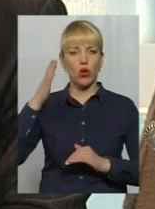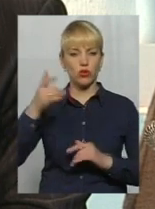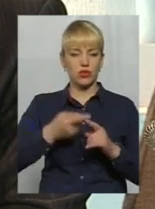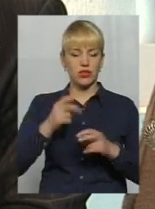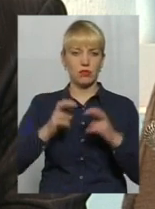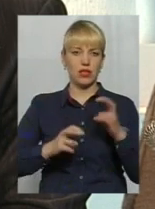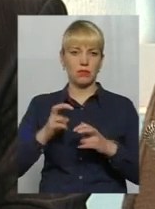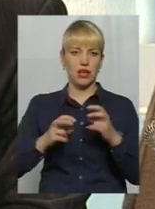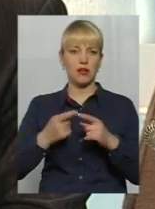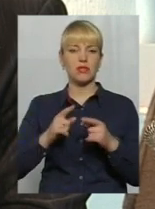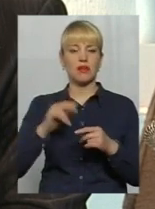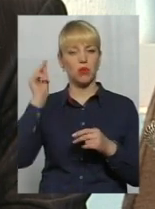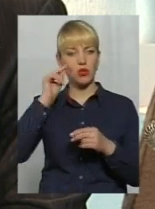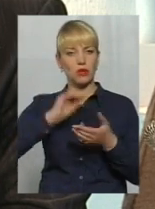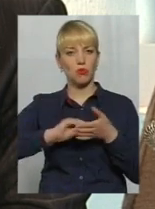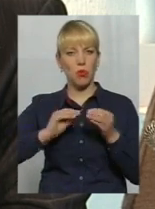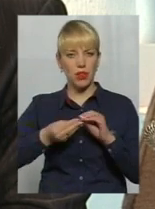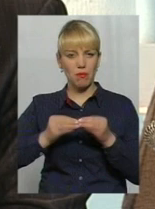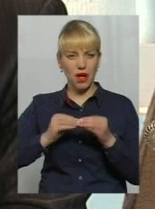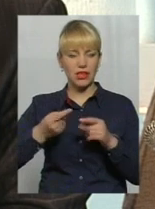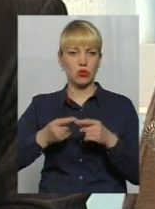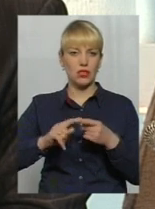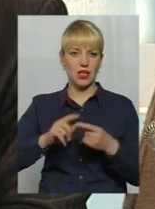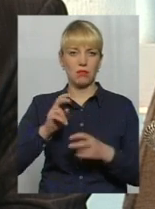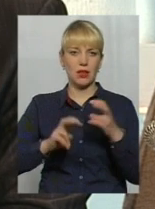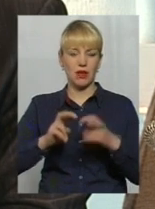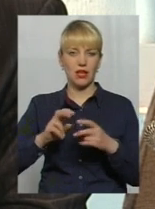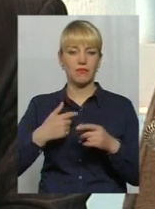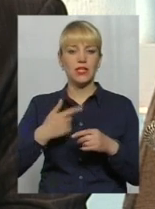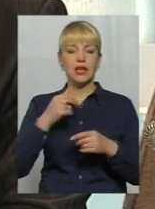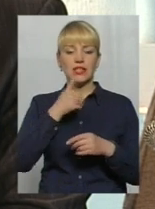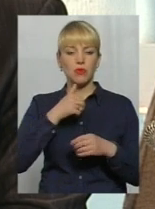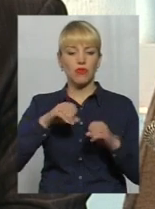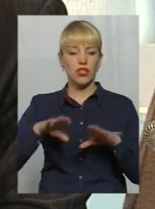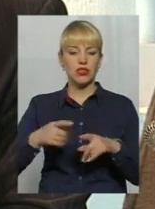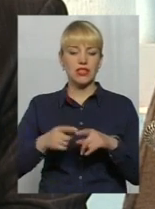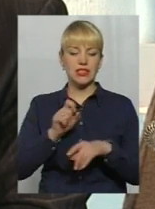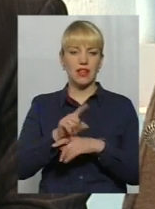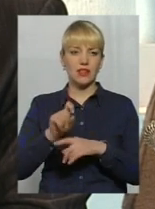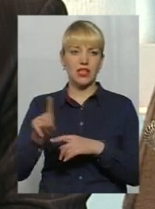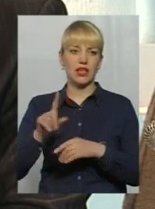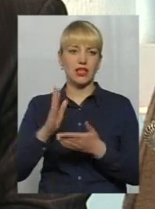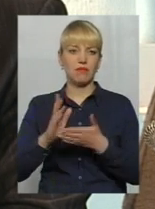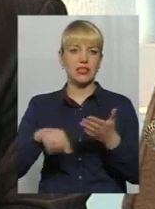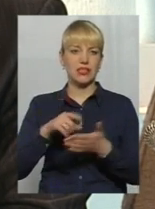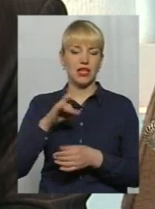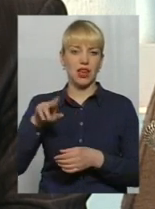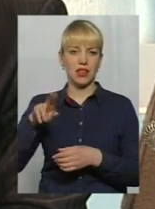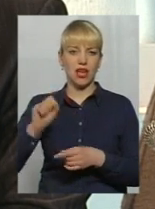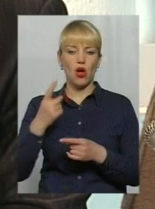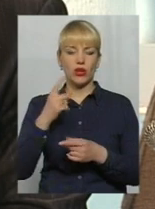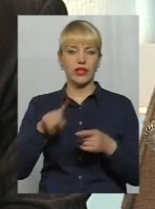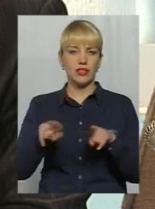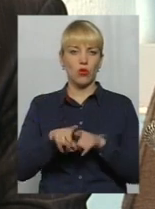проблематику та спробувати вирішувати ті завдання і проблеми, які знаходяться в компетенції міської ради. І одним із таких проблем